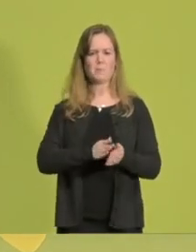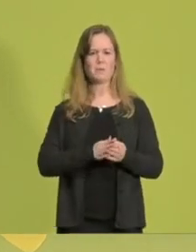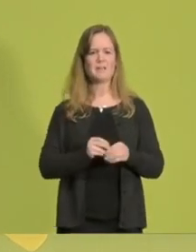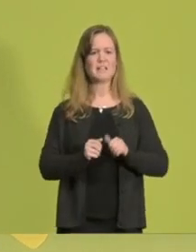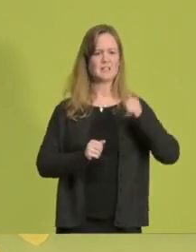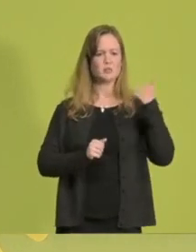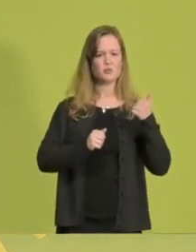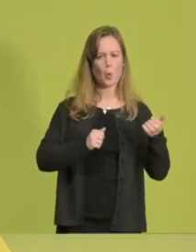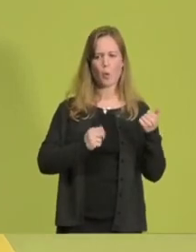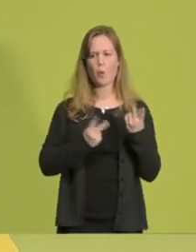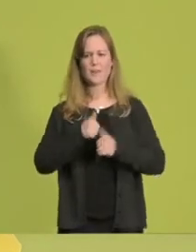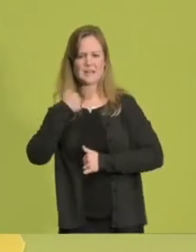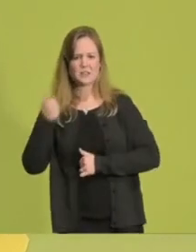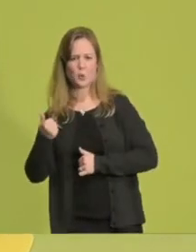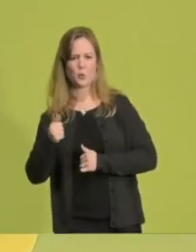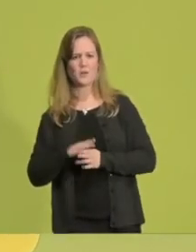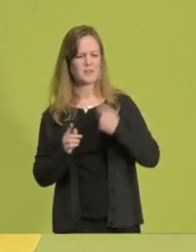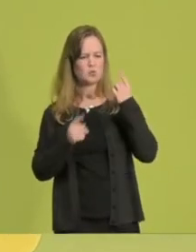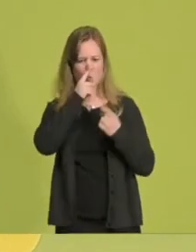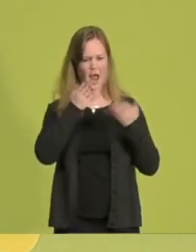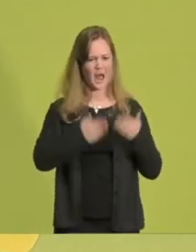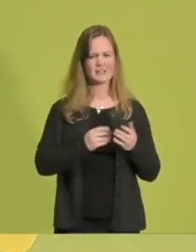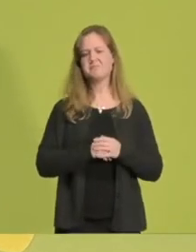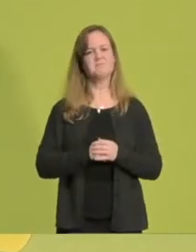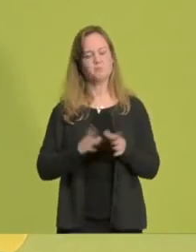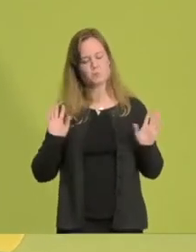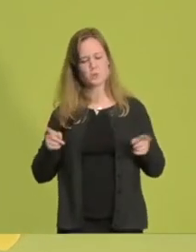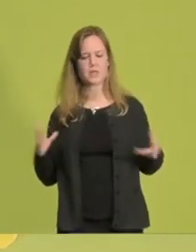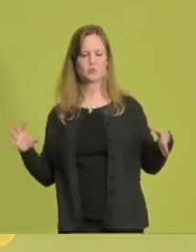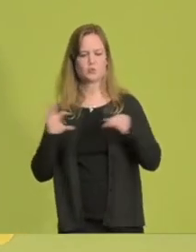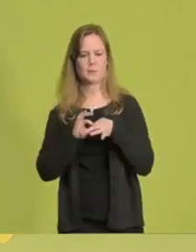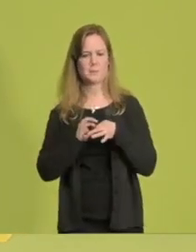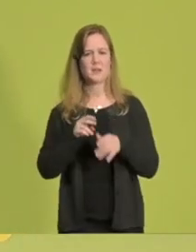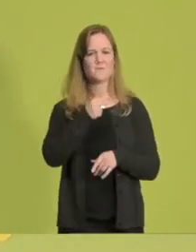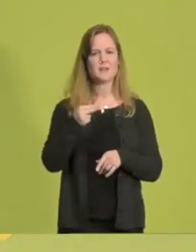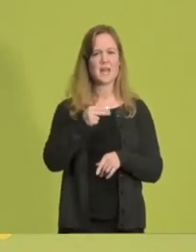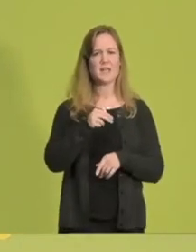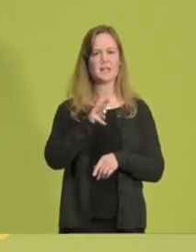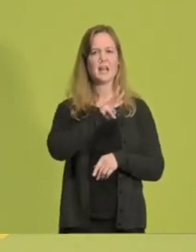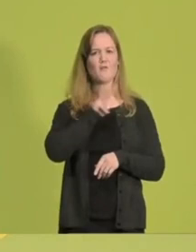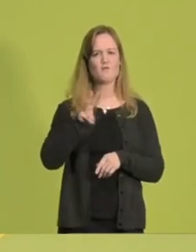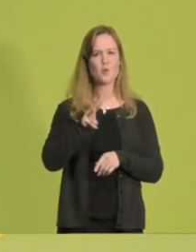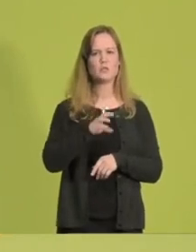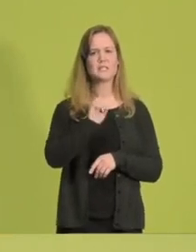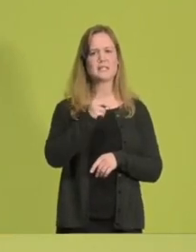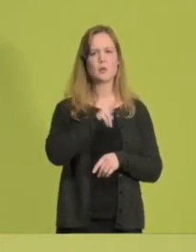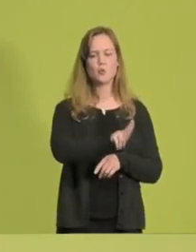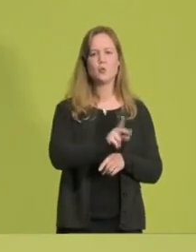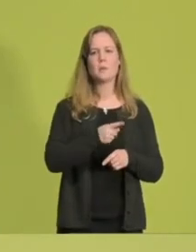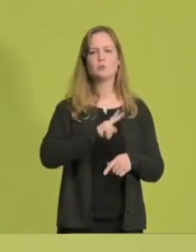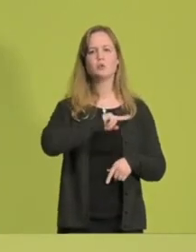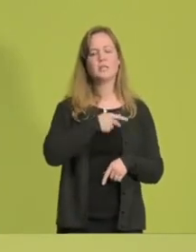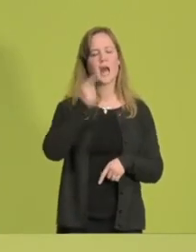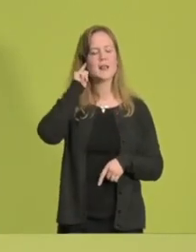auszuspielen, um das eigene politische Nichtstun zu kaschieren. Und ganz ehrlich, wenn Henrik Wüst jetzt davon spricht, die CDU müsse wieder das soziale